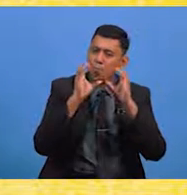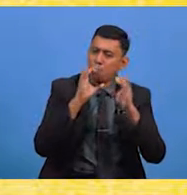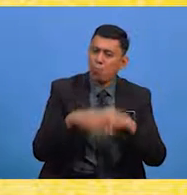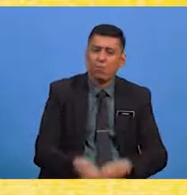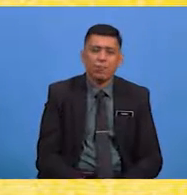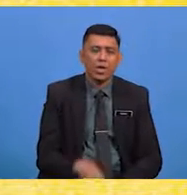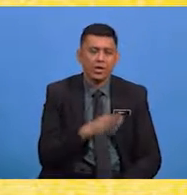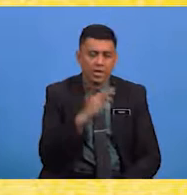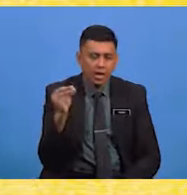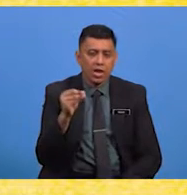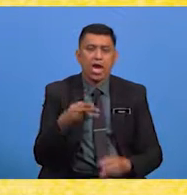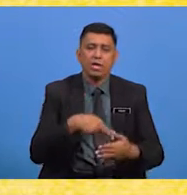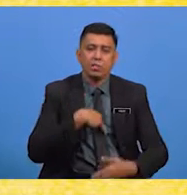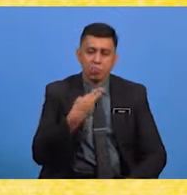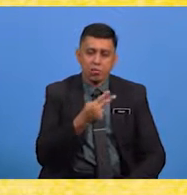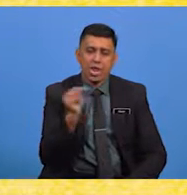serta hiburan